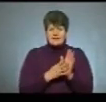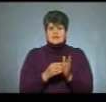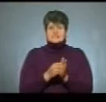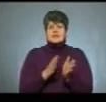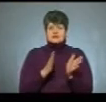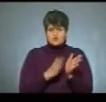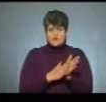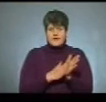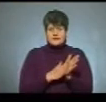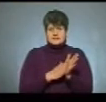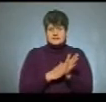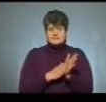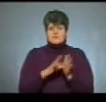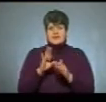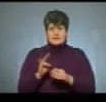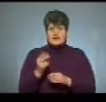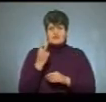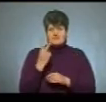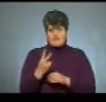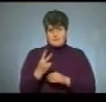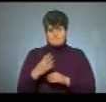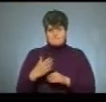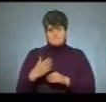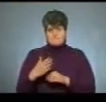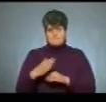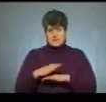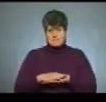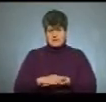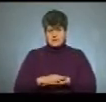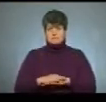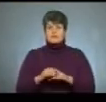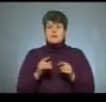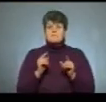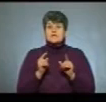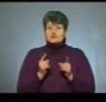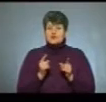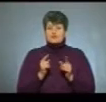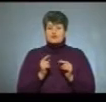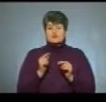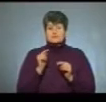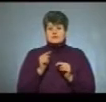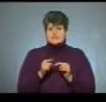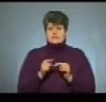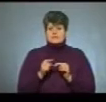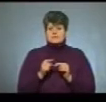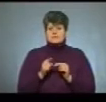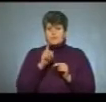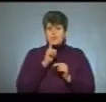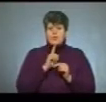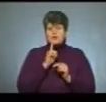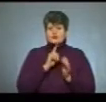на два предмети. Причому це просто йде ще поки що така